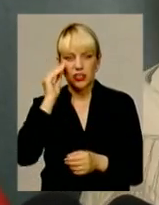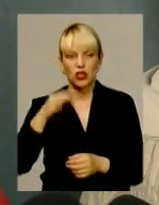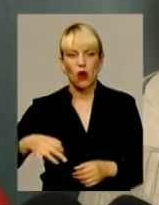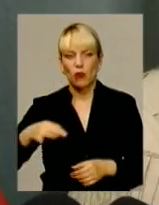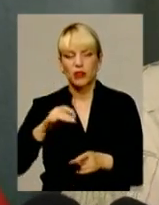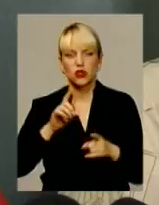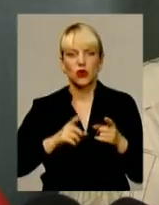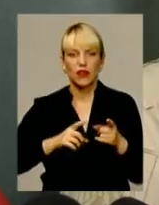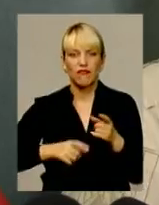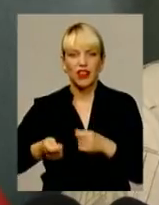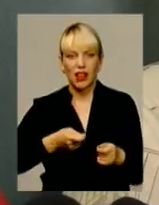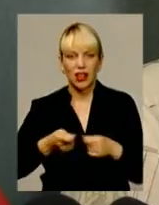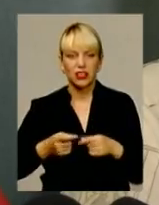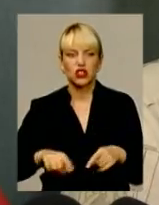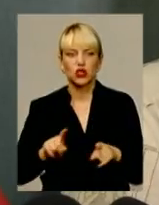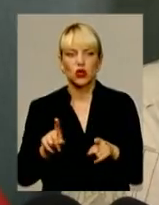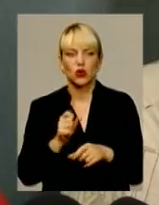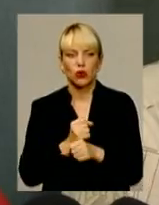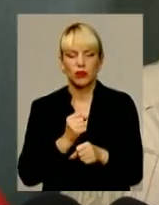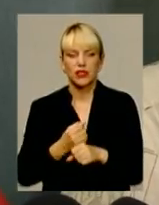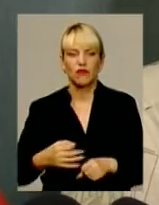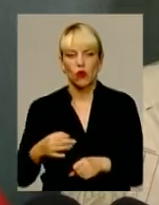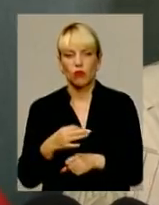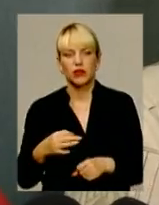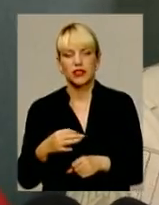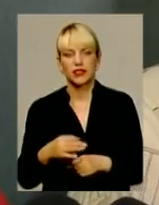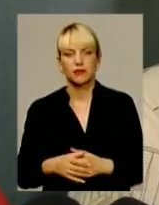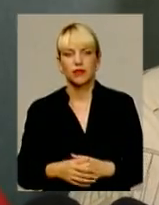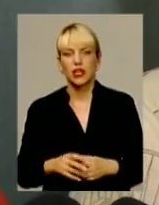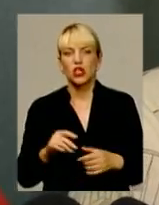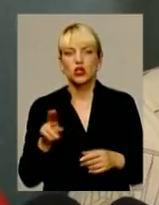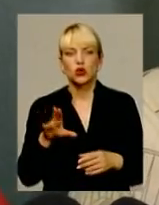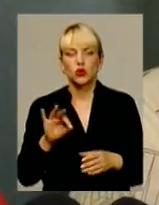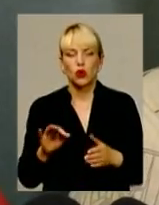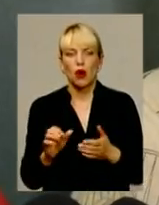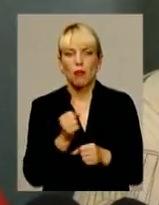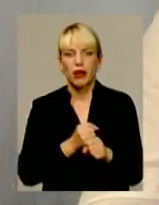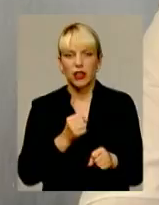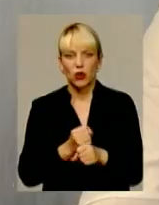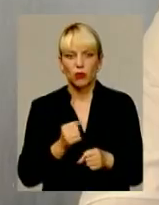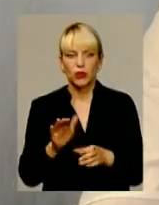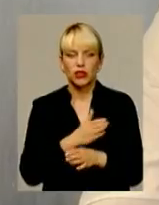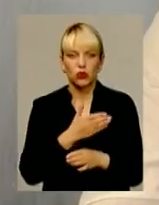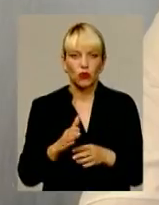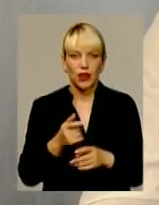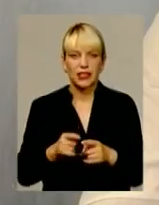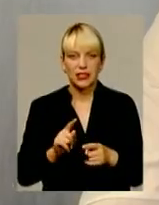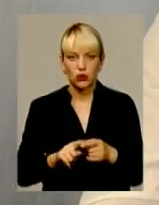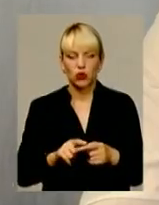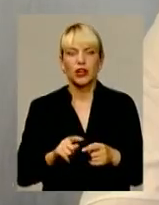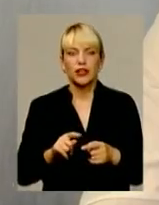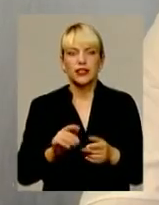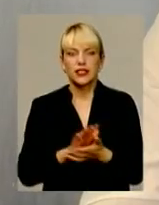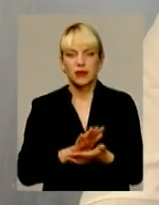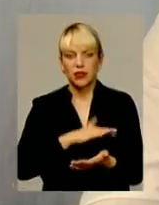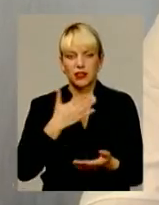щодо того, що робиться в області в плані переробки сміття, його сортування, утилізація? Було декілька пропозицій,